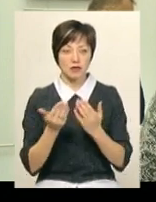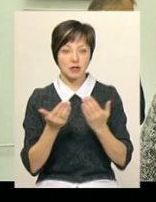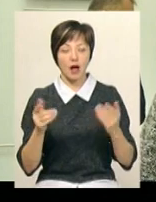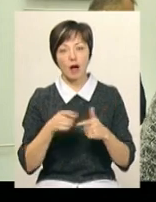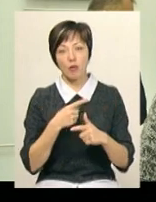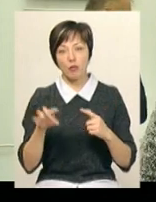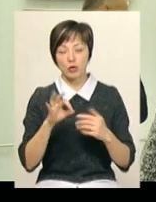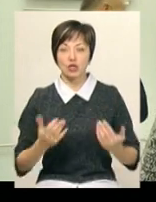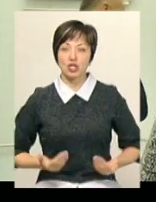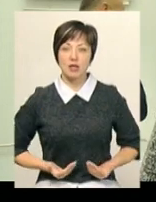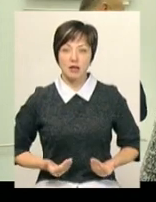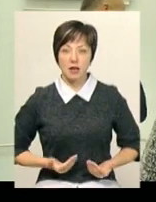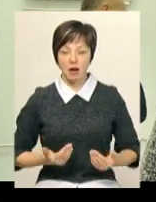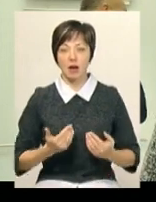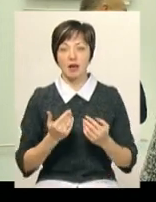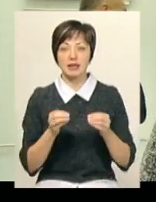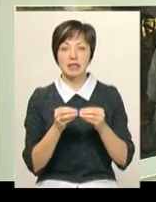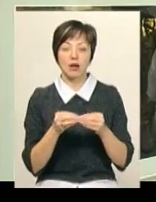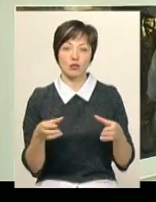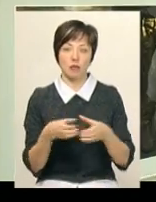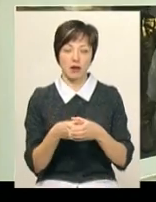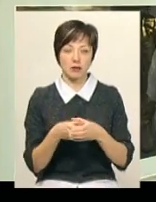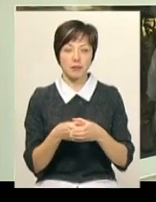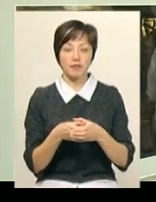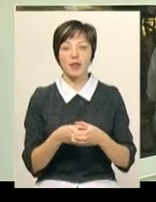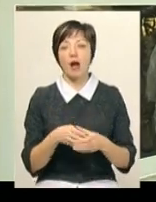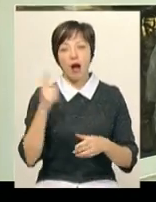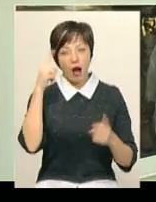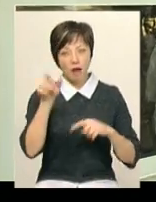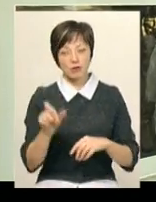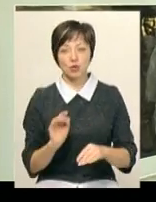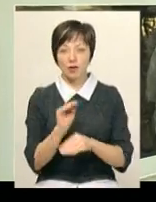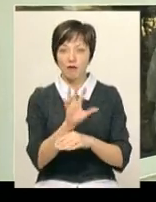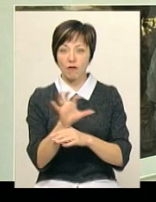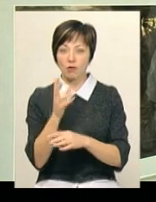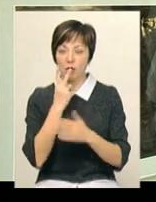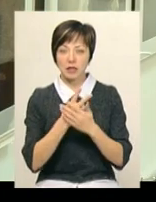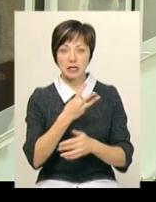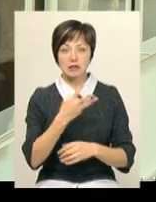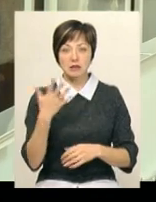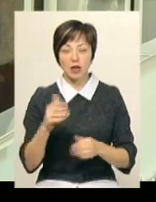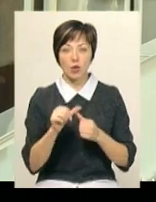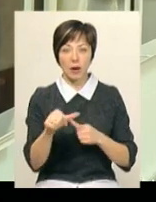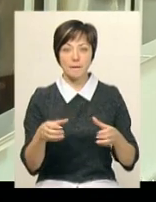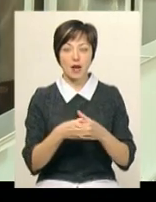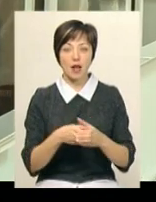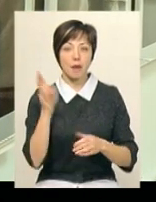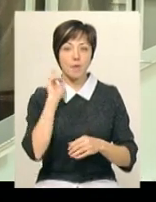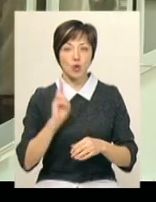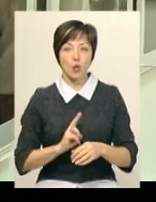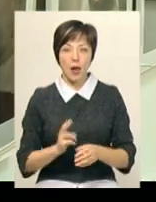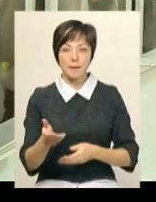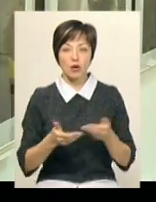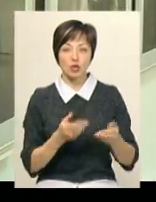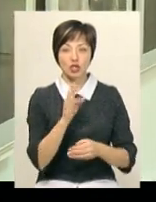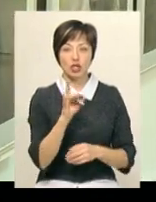про життя та побут 10-ї бригади. Андрій Дубчак додає, на знімках показано 35-го окрему бригаду морської піхоти